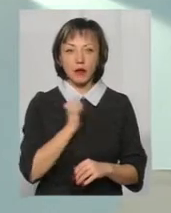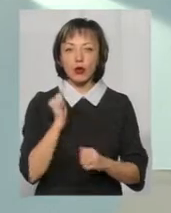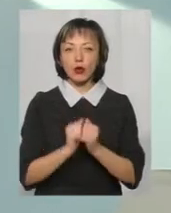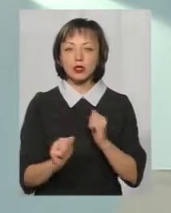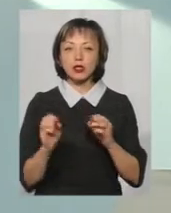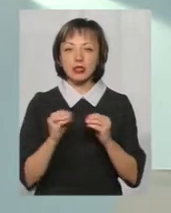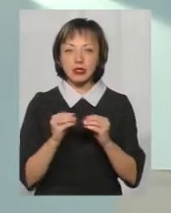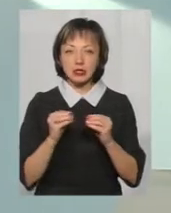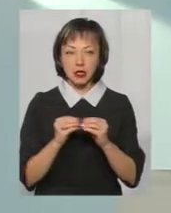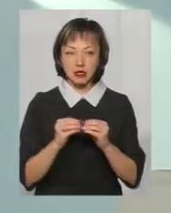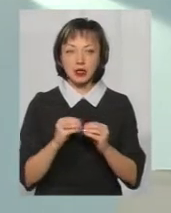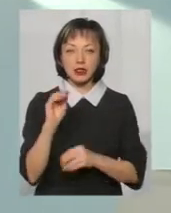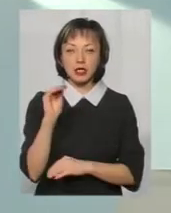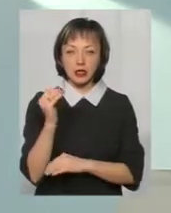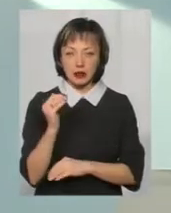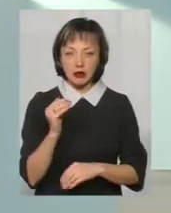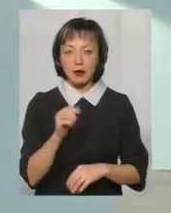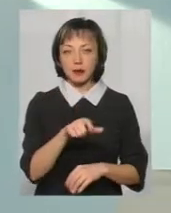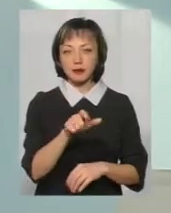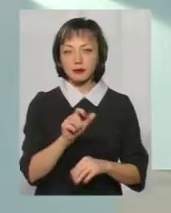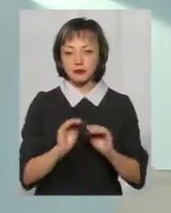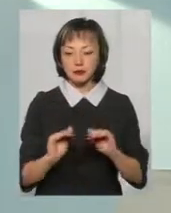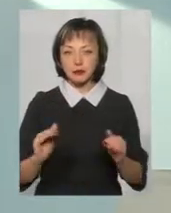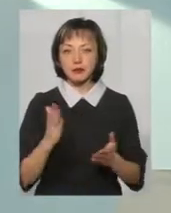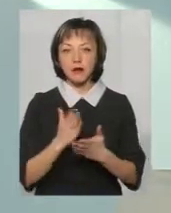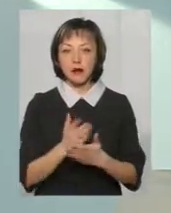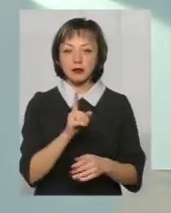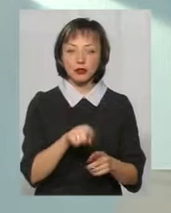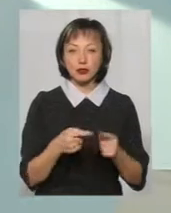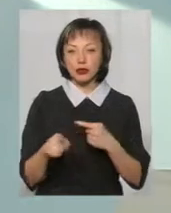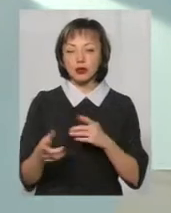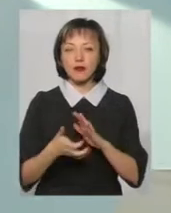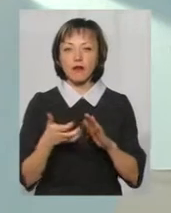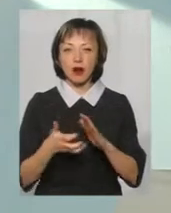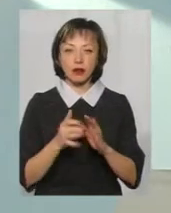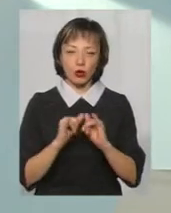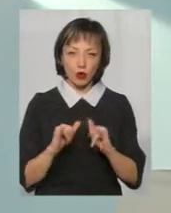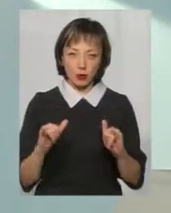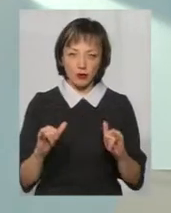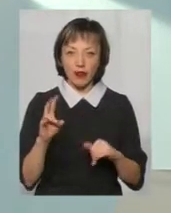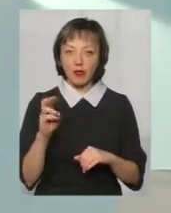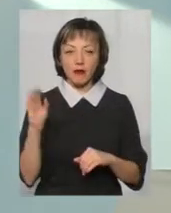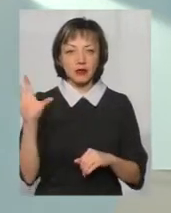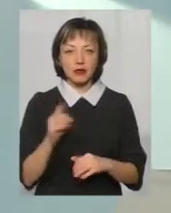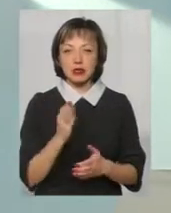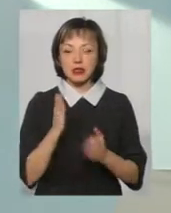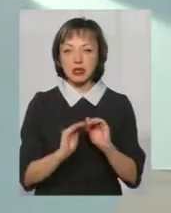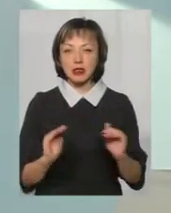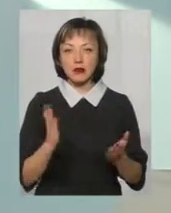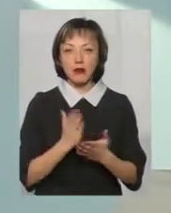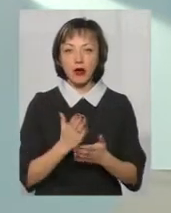кожна десята дитина, я знову ж таки беру статистику області, має ті чи інші вади розвитку. Не всі діти мають